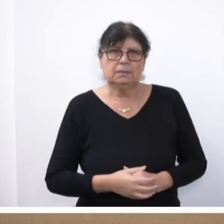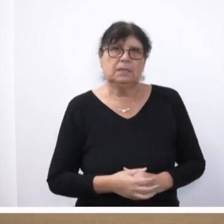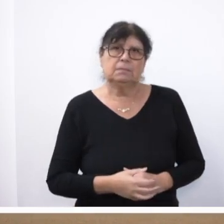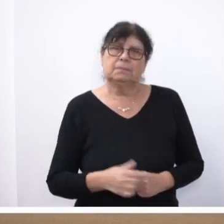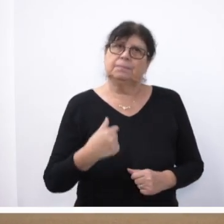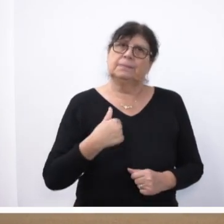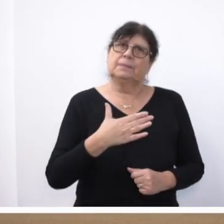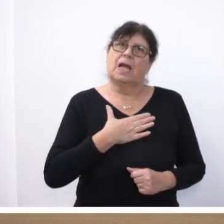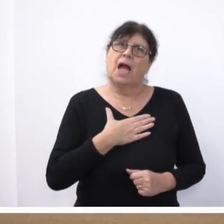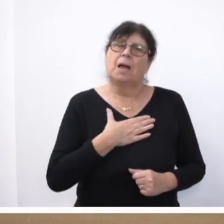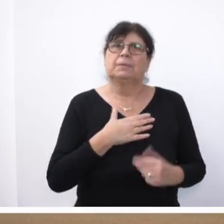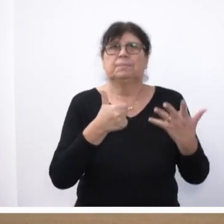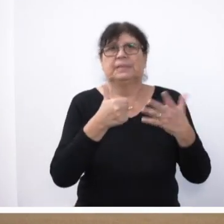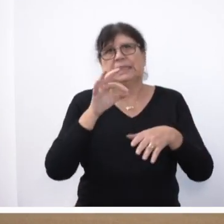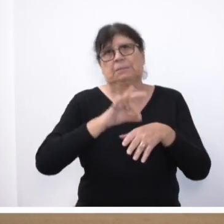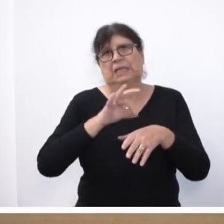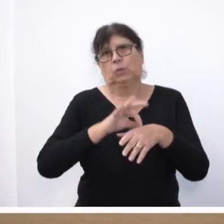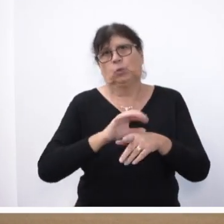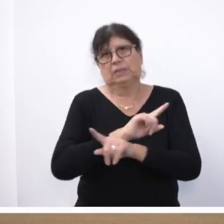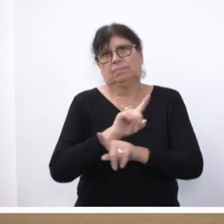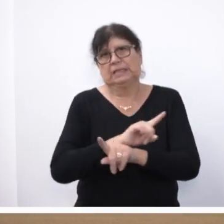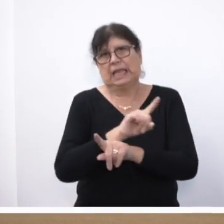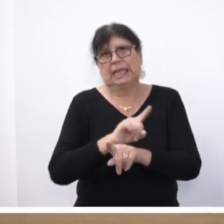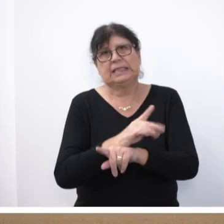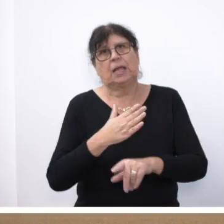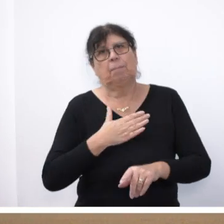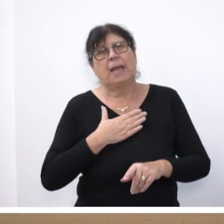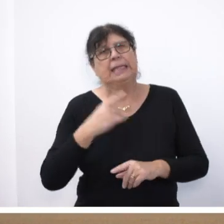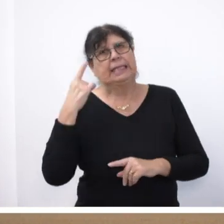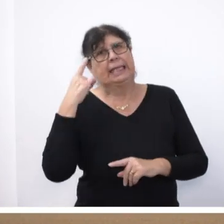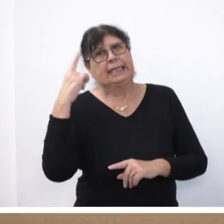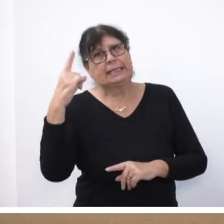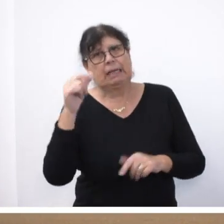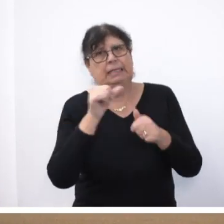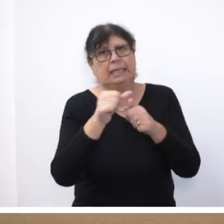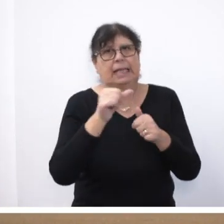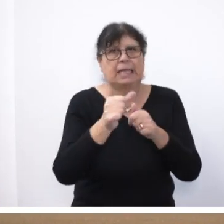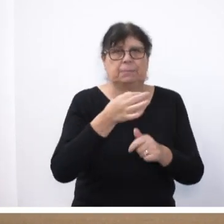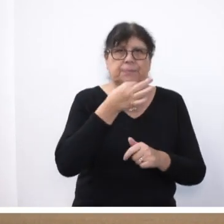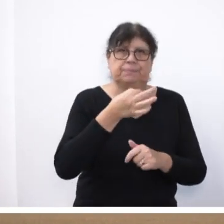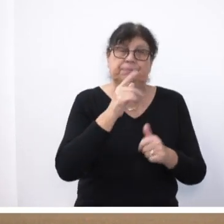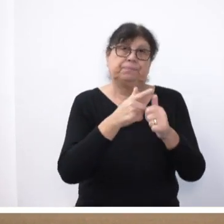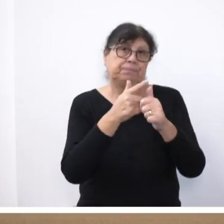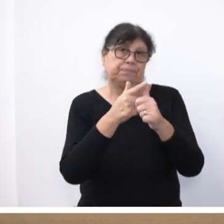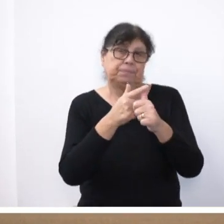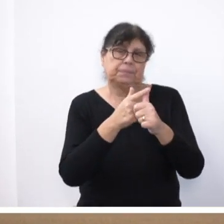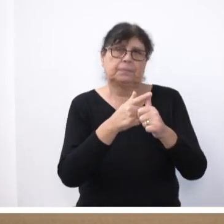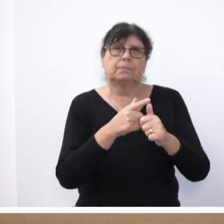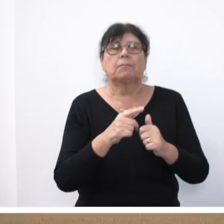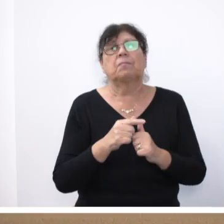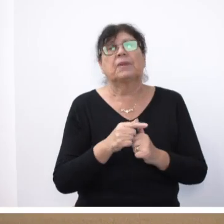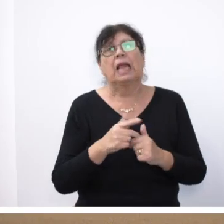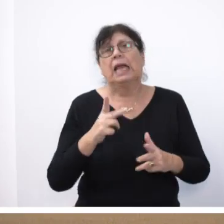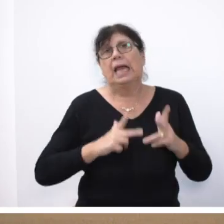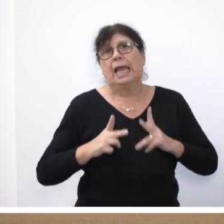ich habe sechs Minuten Zeit, um meine Gedanken knapp vorzutragen. Erstens, wir sind